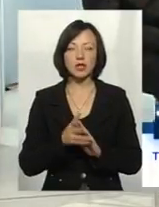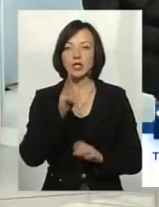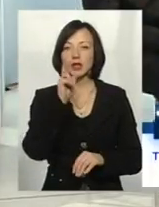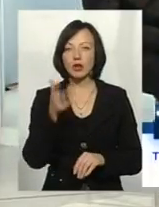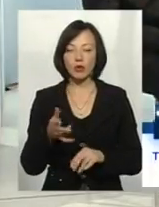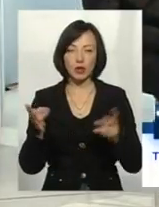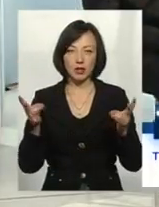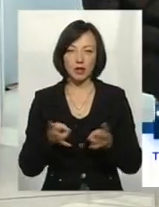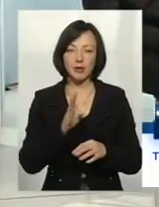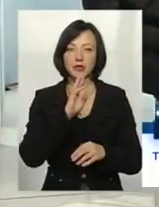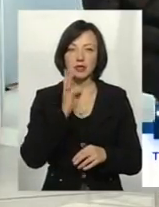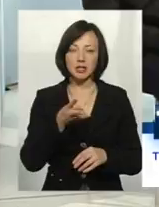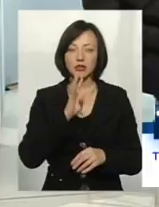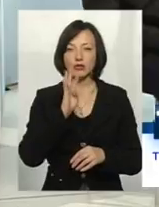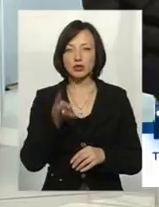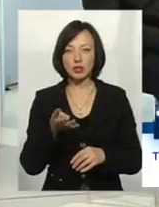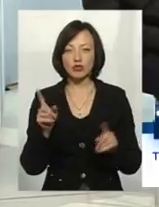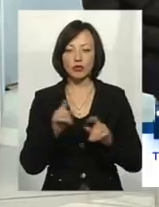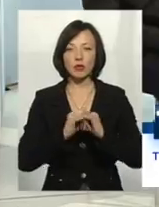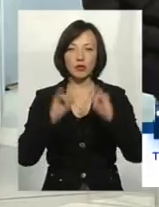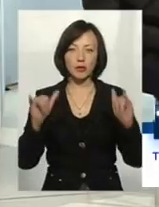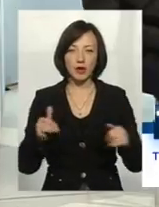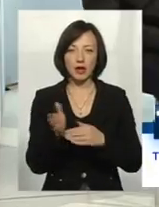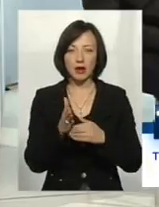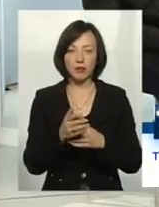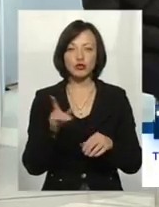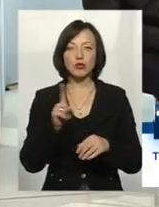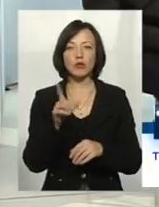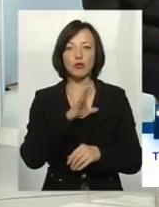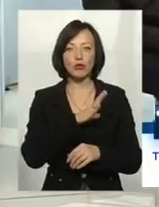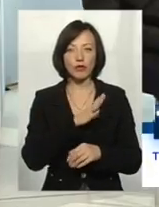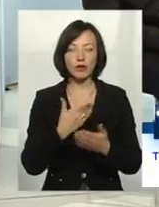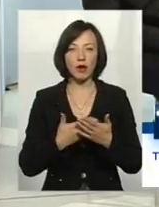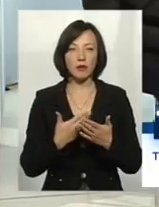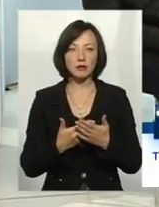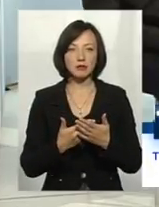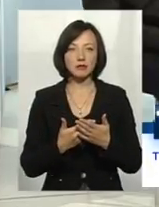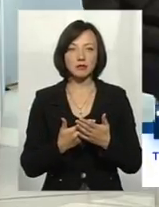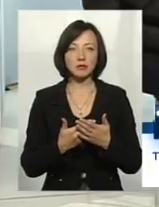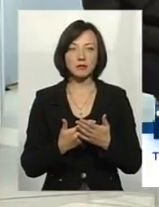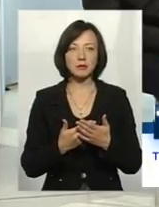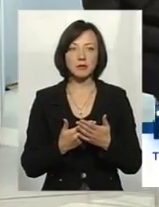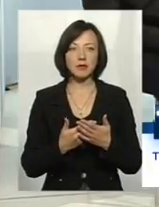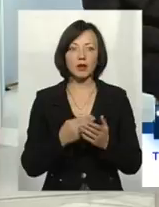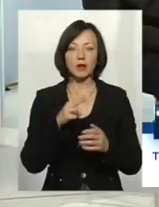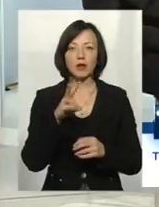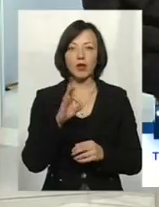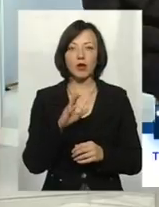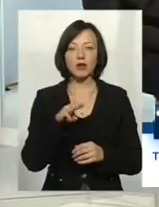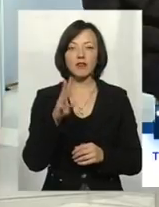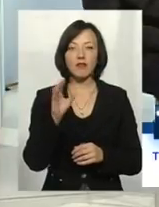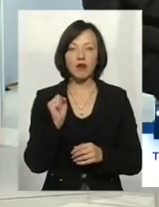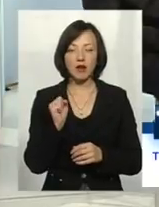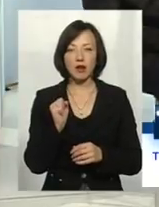три. Три-чотири, так. Щоб була, наприклад, це вже був, плітка була в віці двох-трох